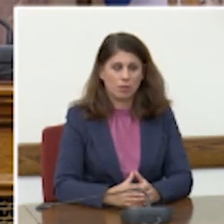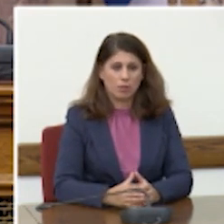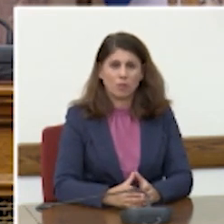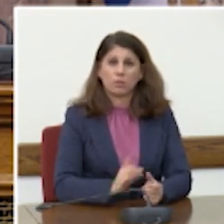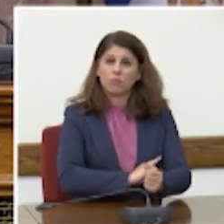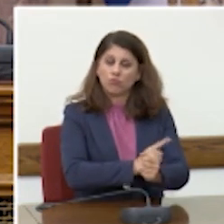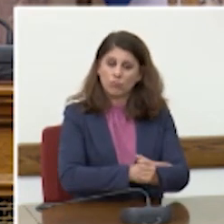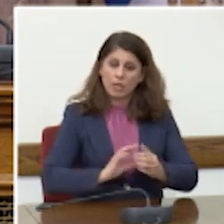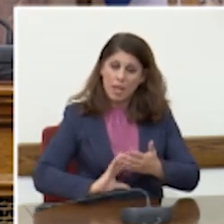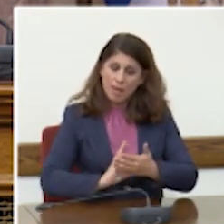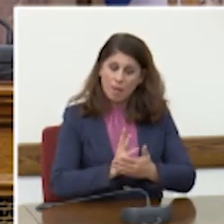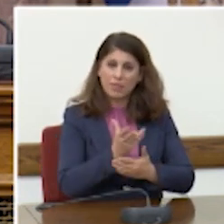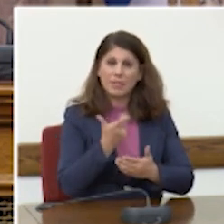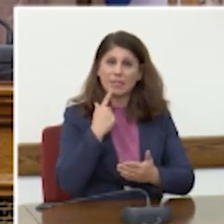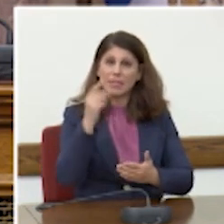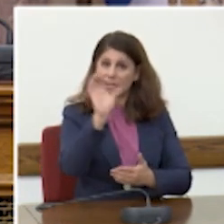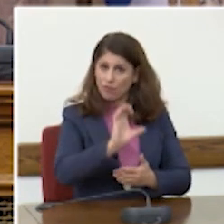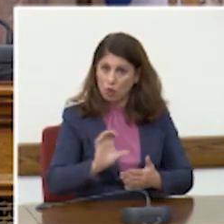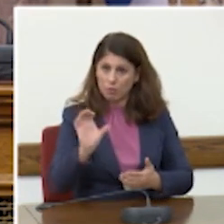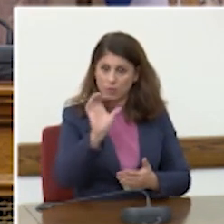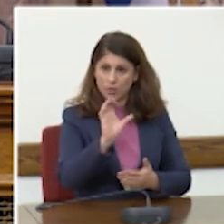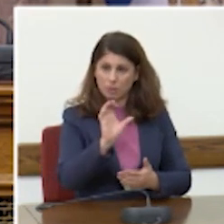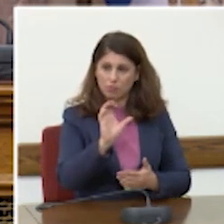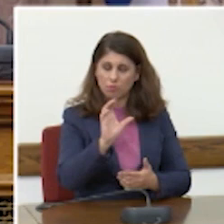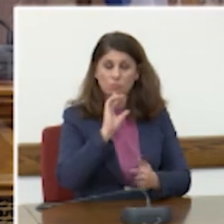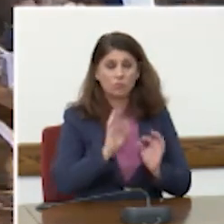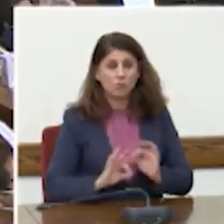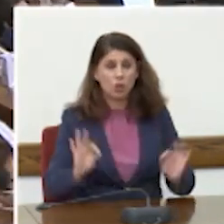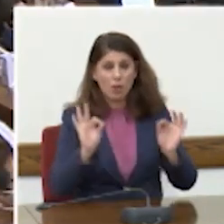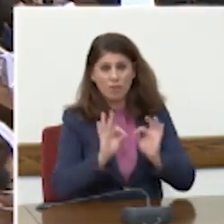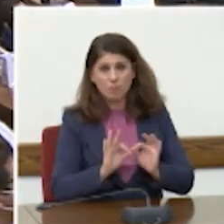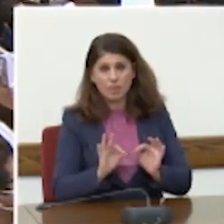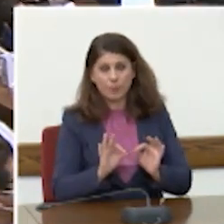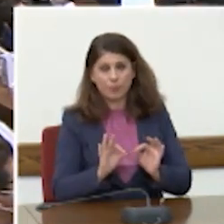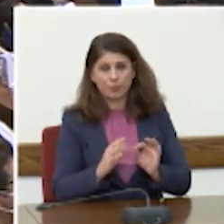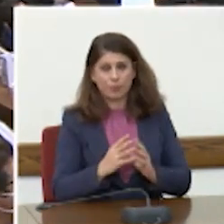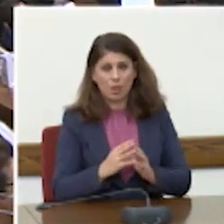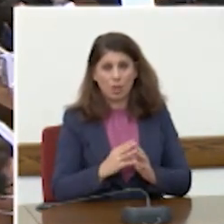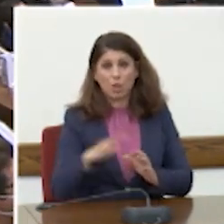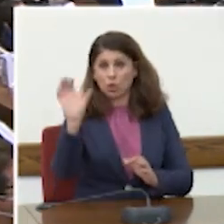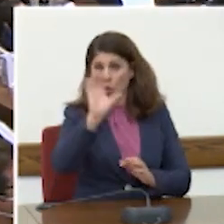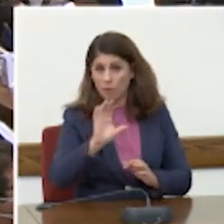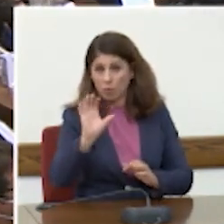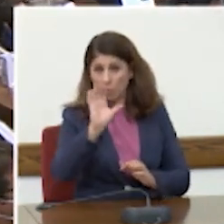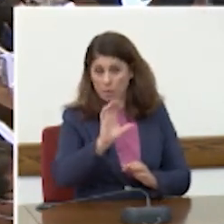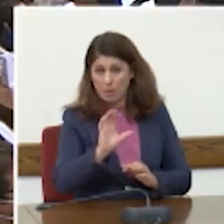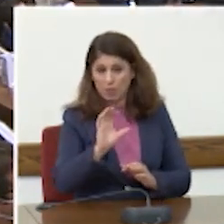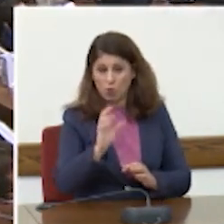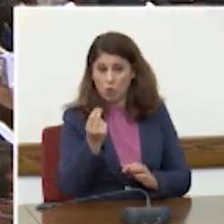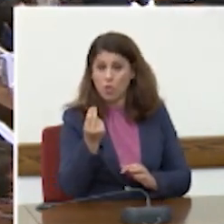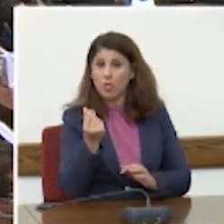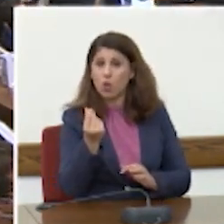ανάπτυξη της Ευρώπης, προέβλεψε το ευρωπαϊκό οικονομικό θαύμα